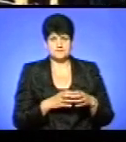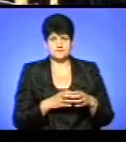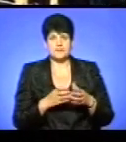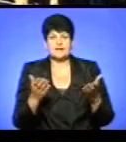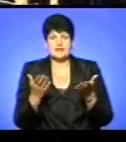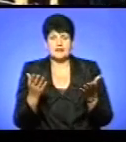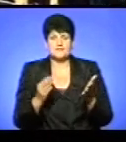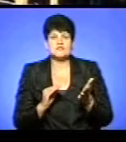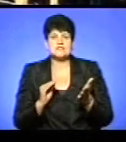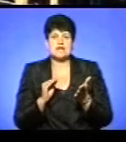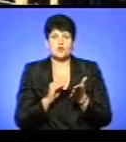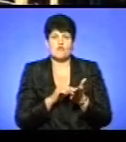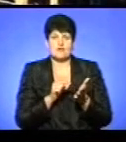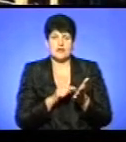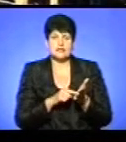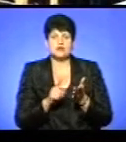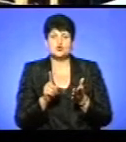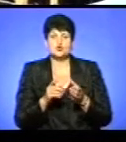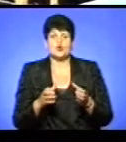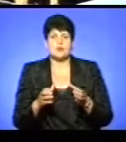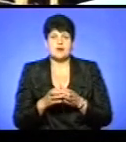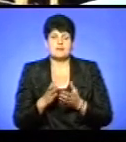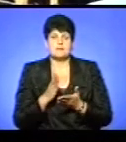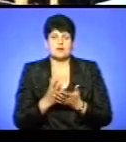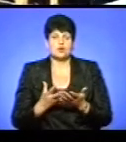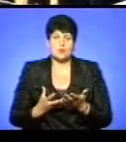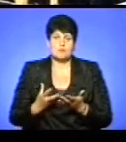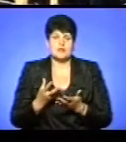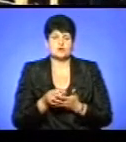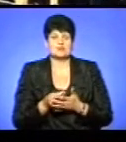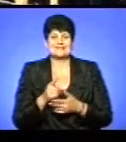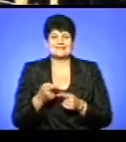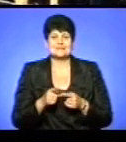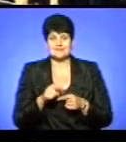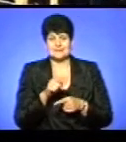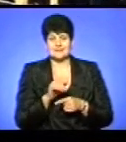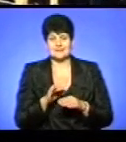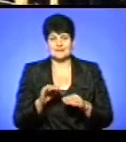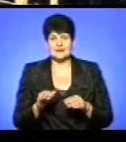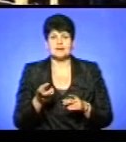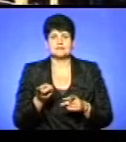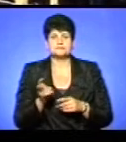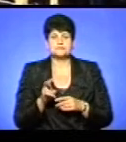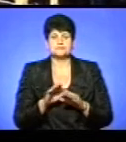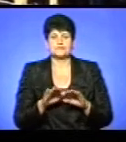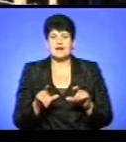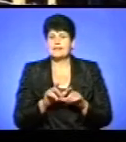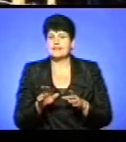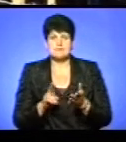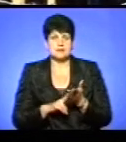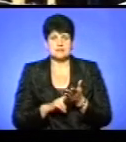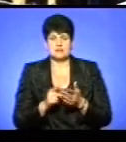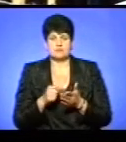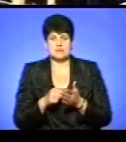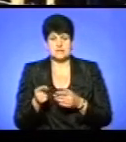яким встановила, що громади мають оплачувати за таких дітей, які відвідують садочки, але не прописані в місті